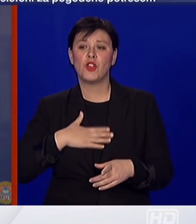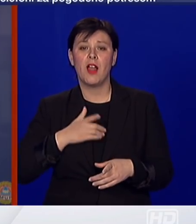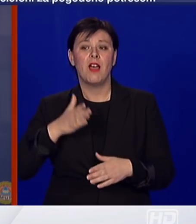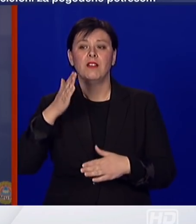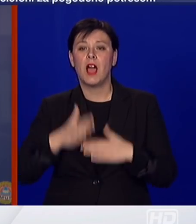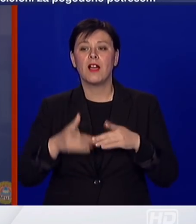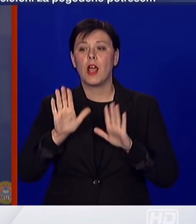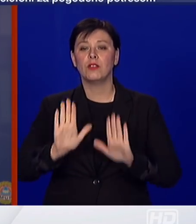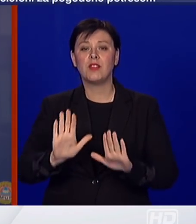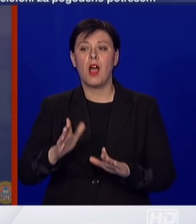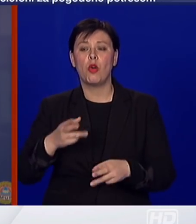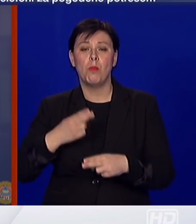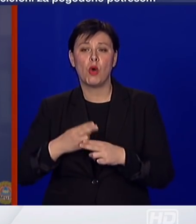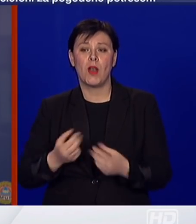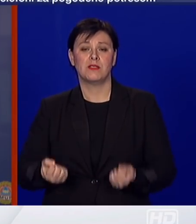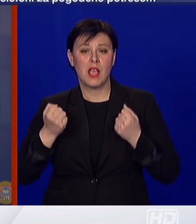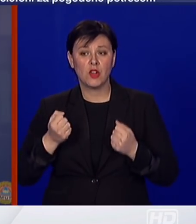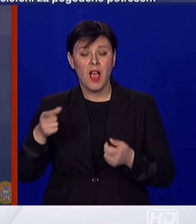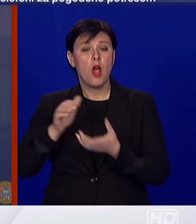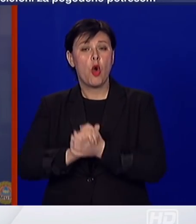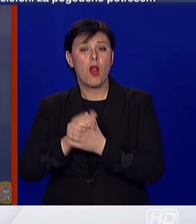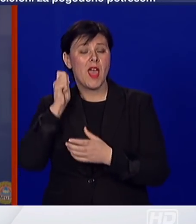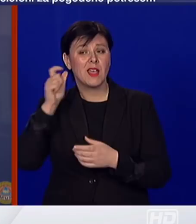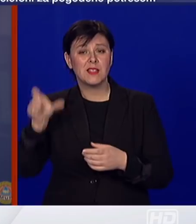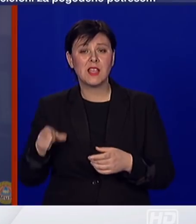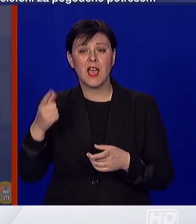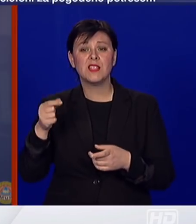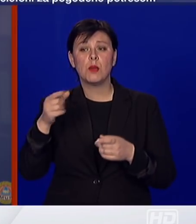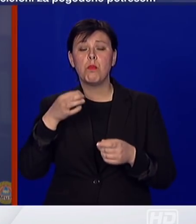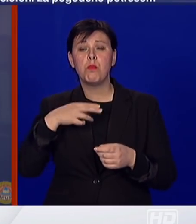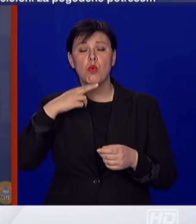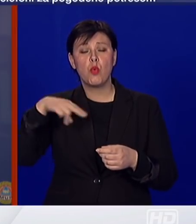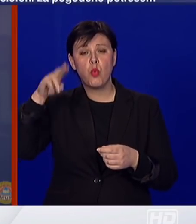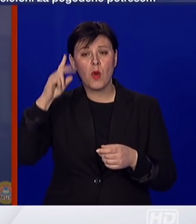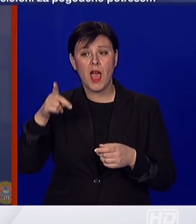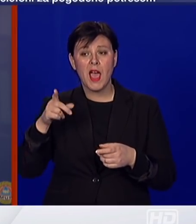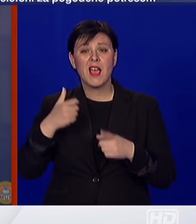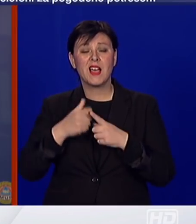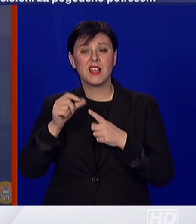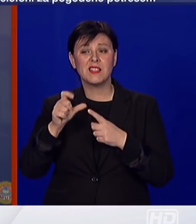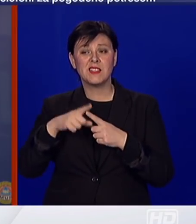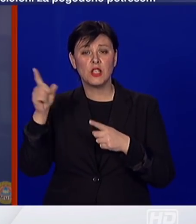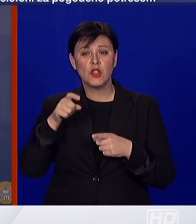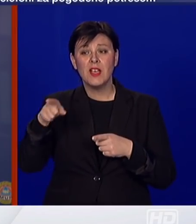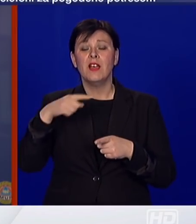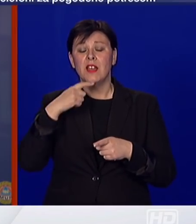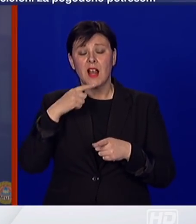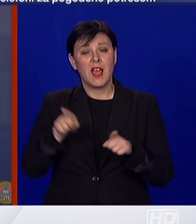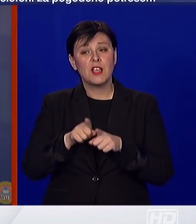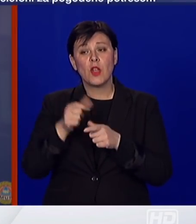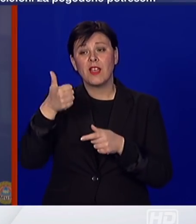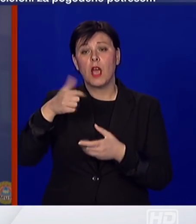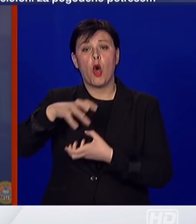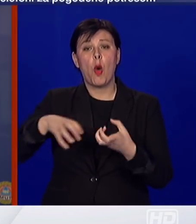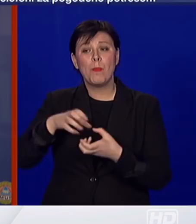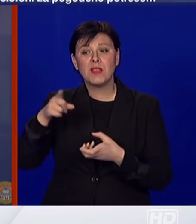Kolegica iz Pule, doktorica Rena Hrstić, mi je također informirala da iz jedne obitelji je troje